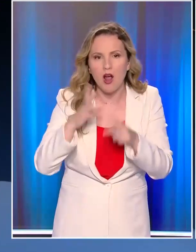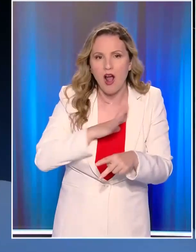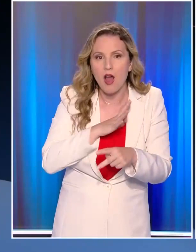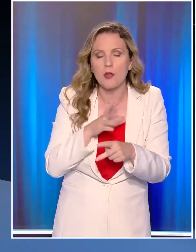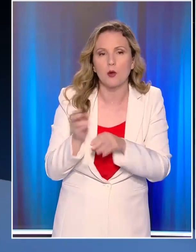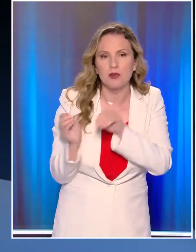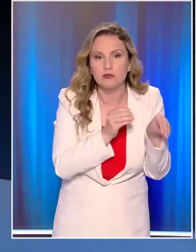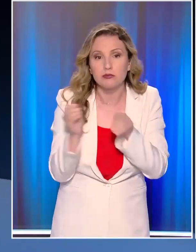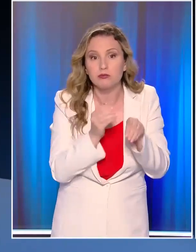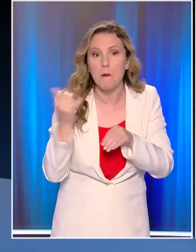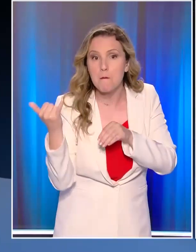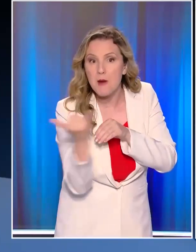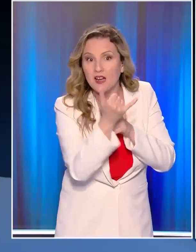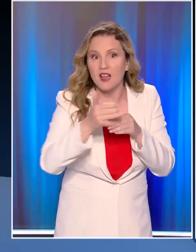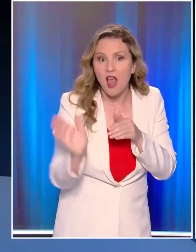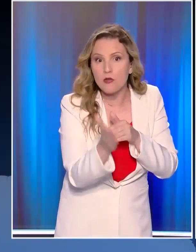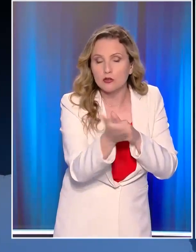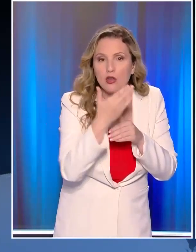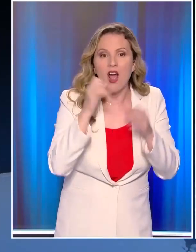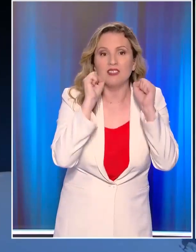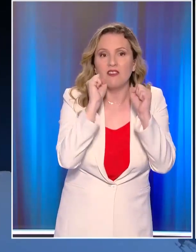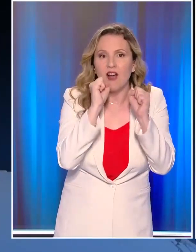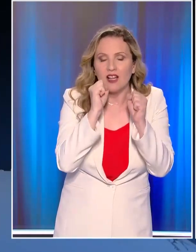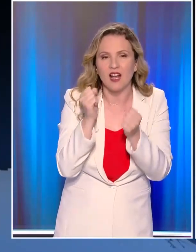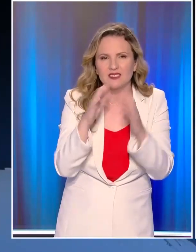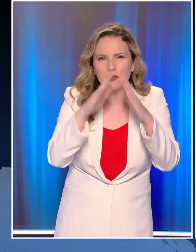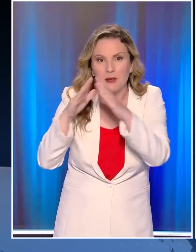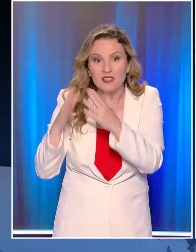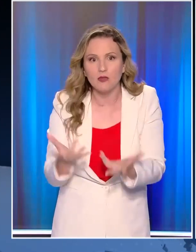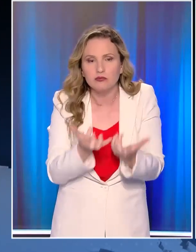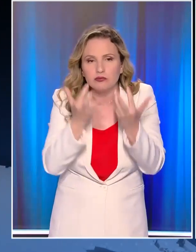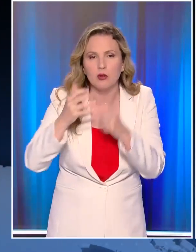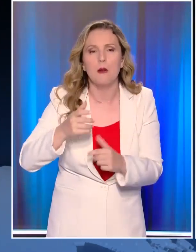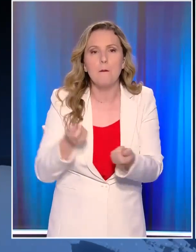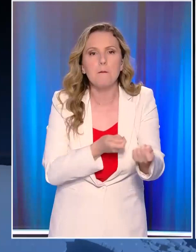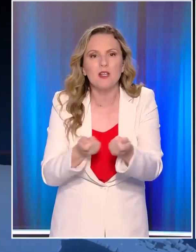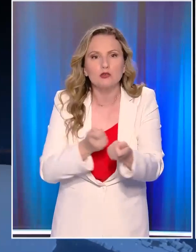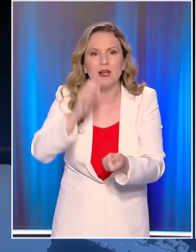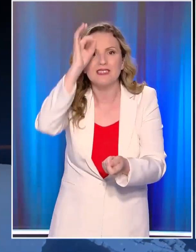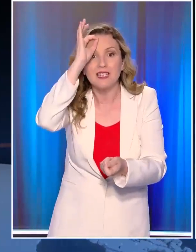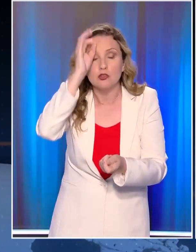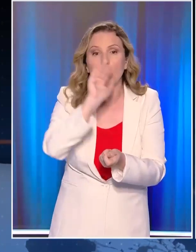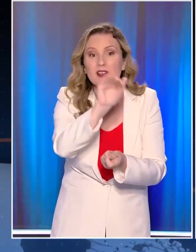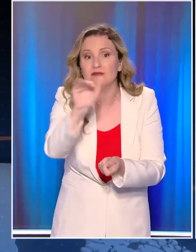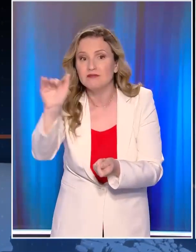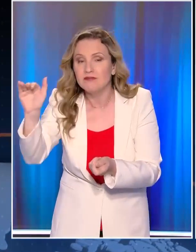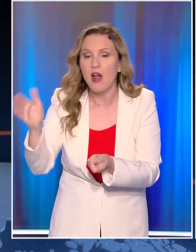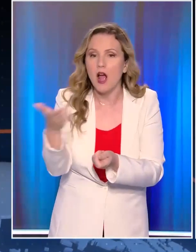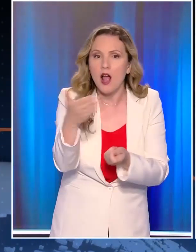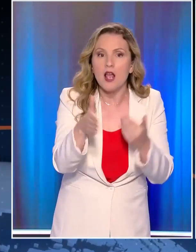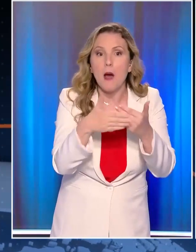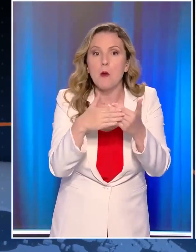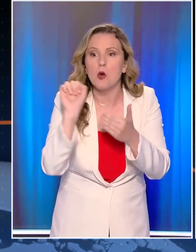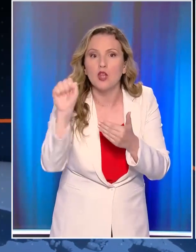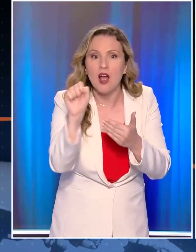Κάτοικοι απομακρύνθηκαν άρων-άρων από τα σπίτια τους με τις φλόγες να μπαίνουν σε αυτά. Οι ροσβέστες και αστυνομικοί προσπαθούν πόρτα-πόρτα να ειδοποιήσουν τον κόσμο να αποχωρήσει.